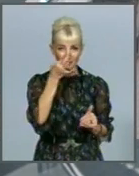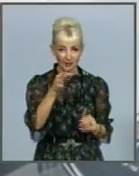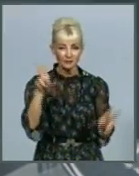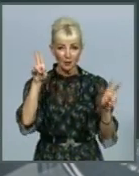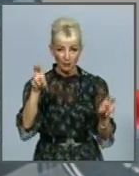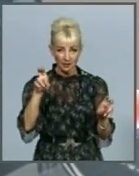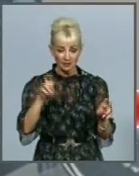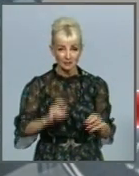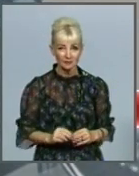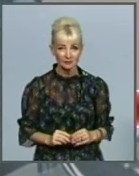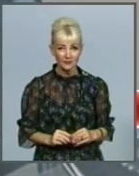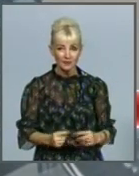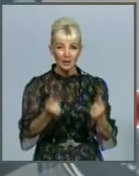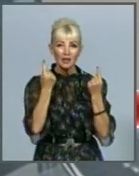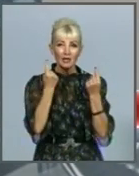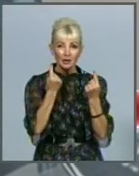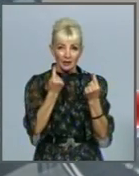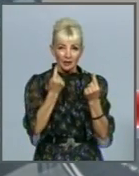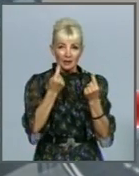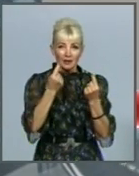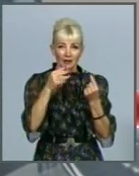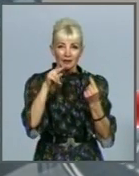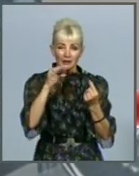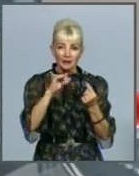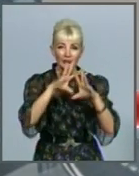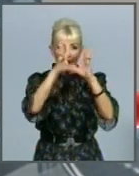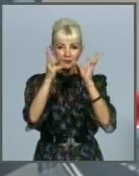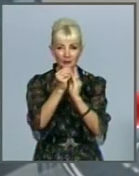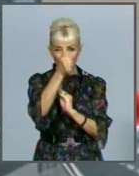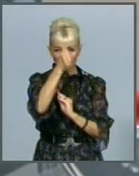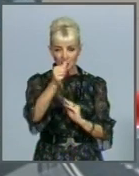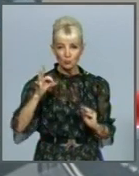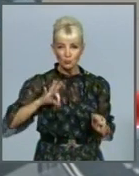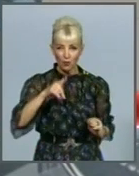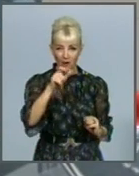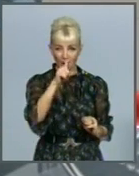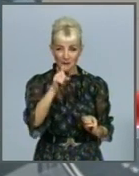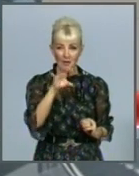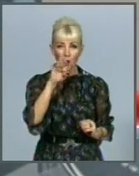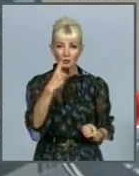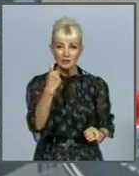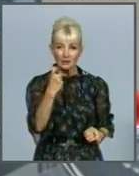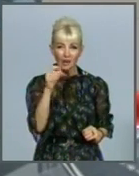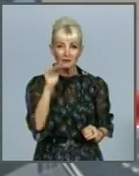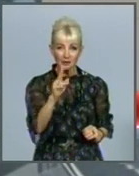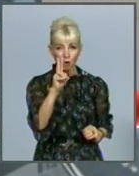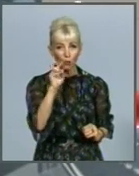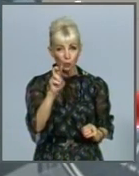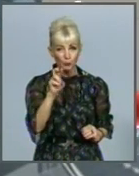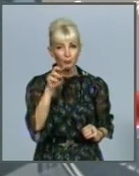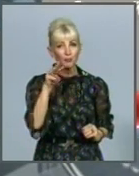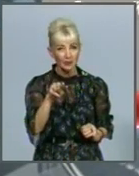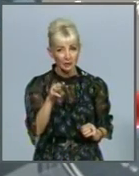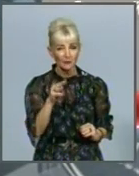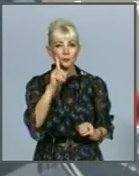компанії. Велике діло – рекомендований місячний обсяг споживання газу від 100 тисяч кубічних метрів. Зручний